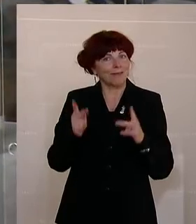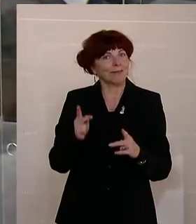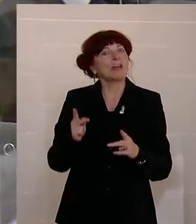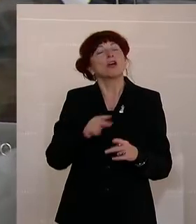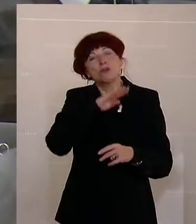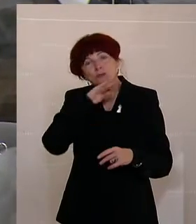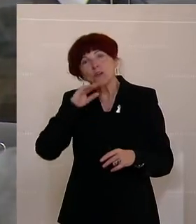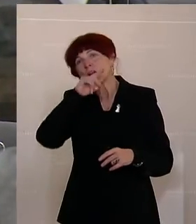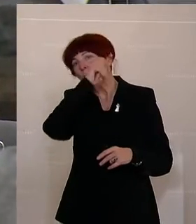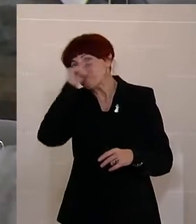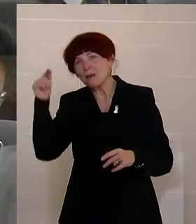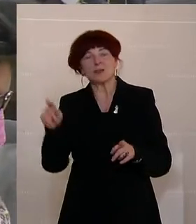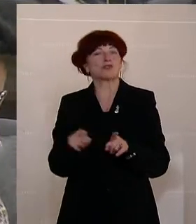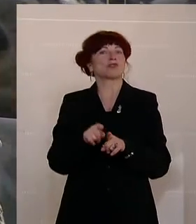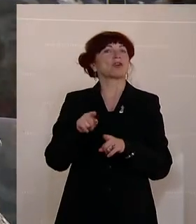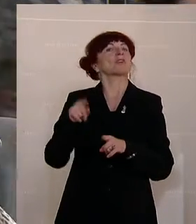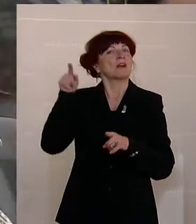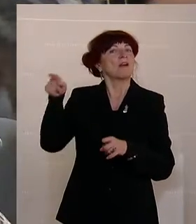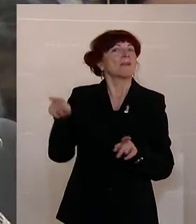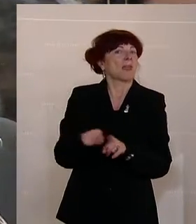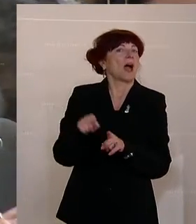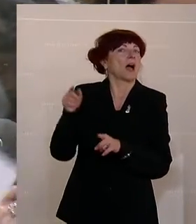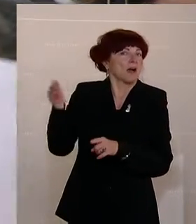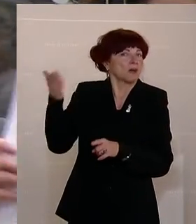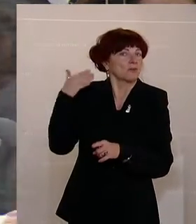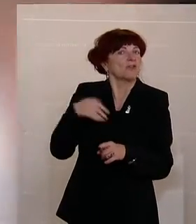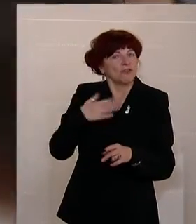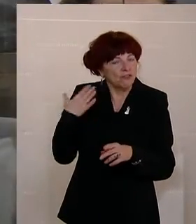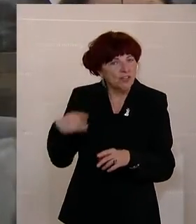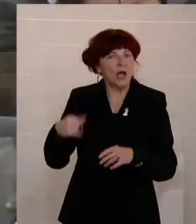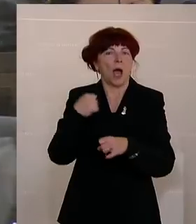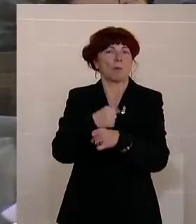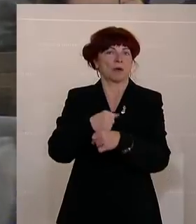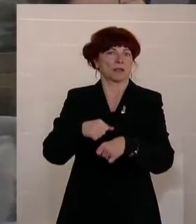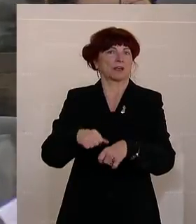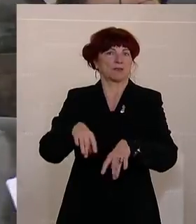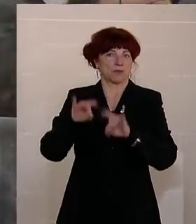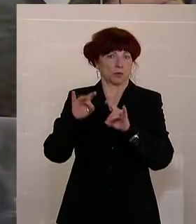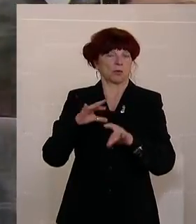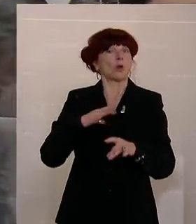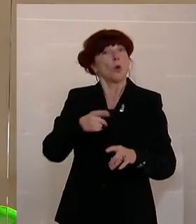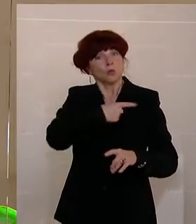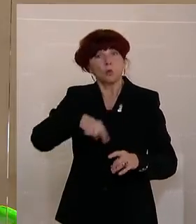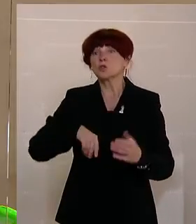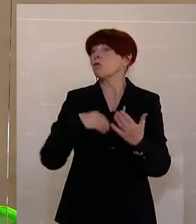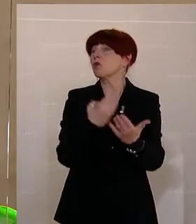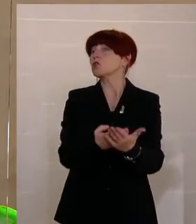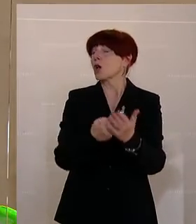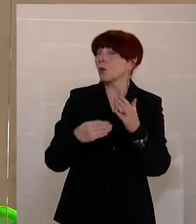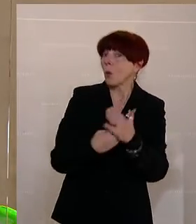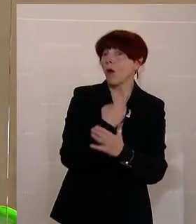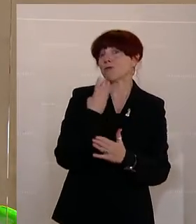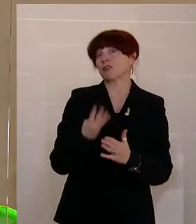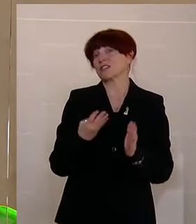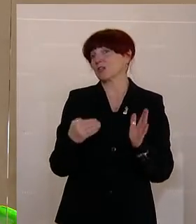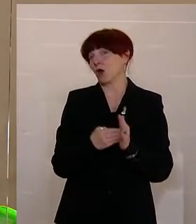Vorschlag Aktion 40.000, der wurde ja nicht einmal von Ihnen dann leider diskutiert. Aber ich möchte gerne, weil ich glaube,